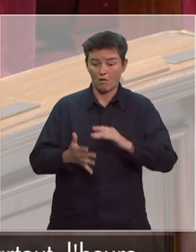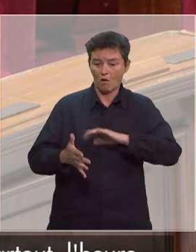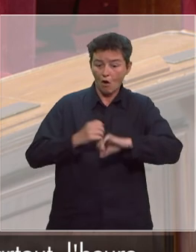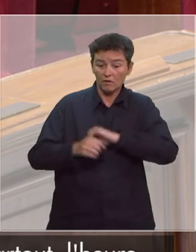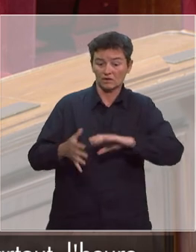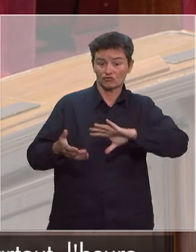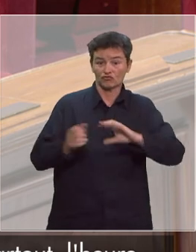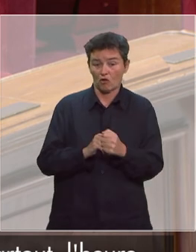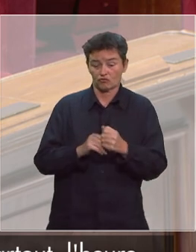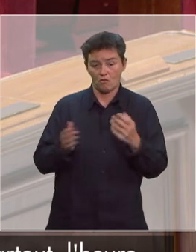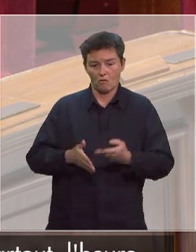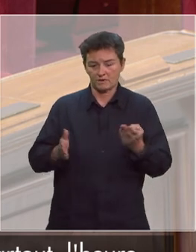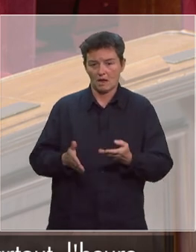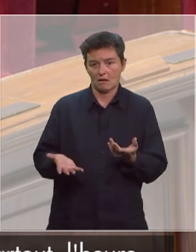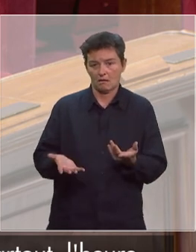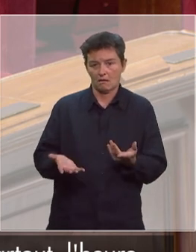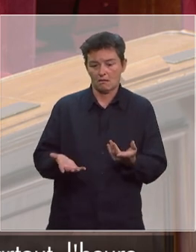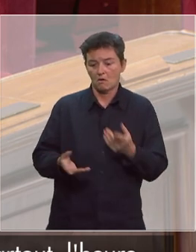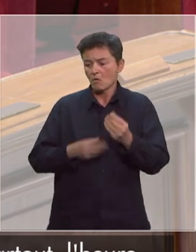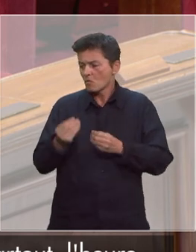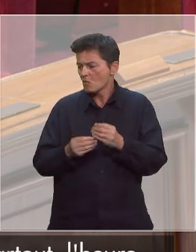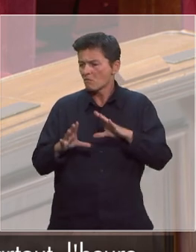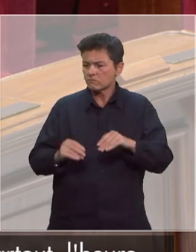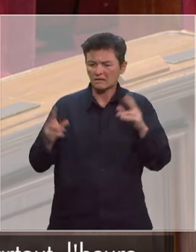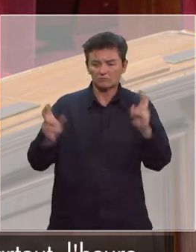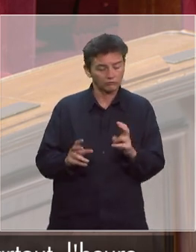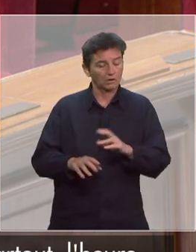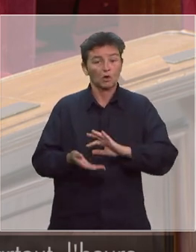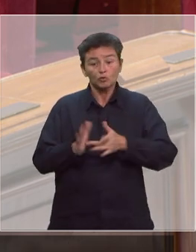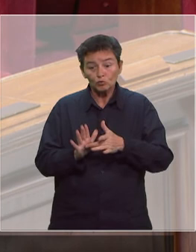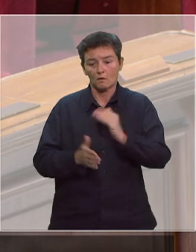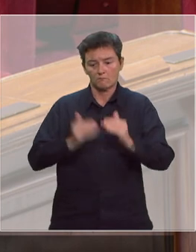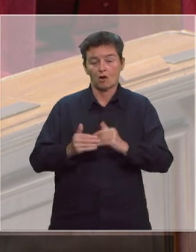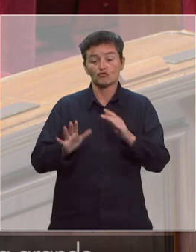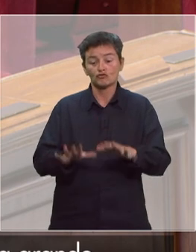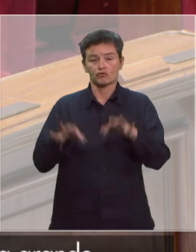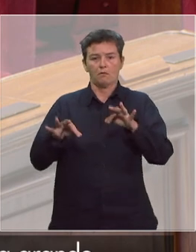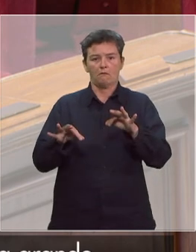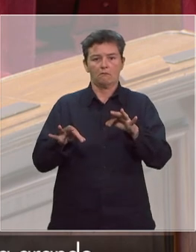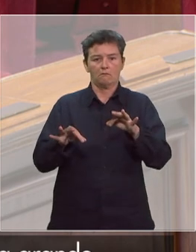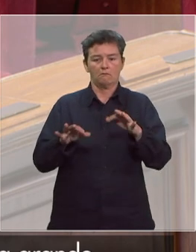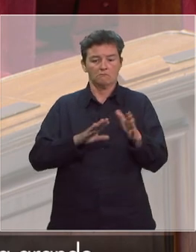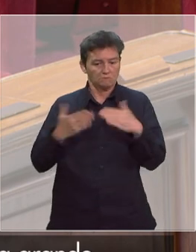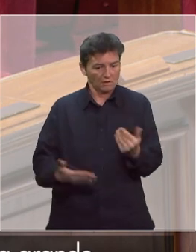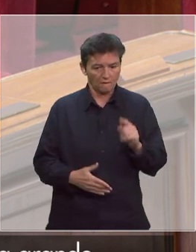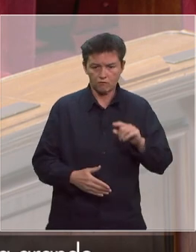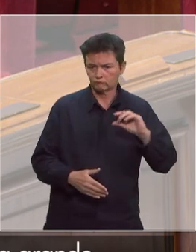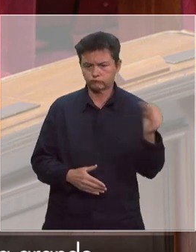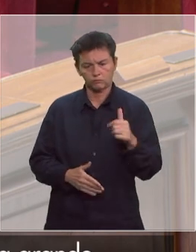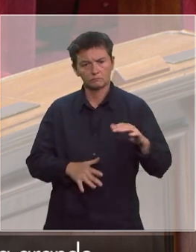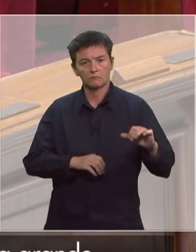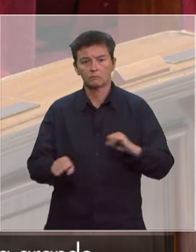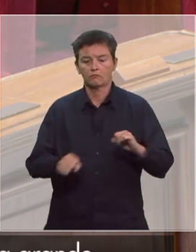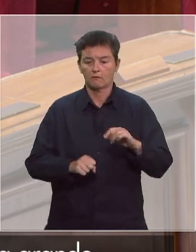restructuration, de réduction de lits étaient suspendus. L'heure, elle est à la mobilisation de tous. Elle est à la